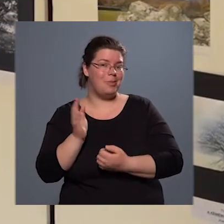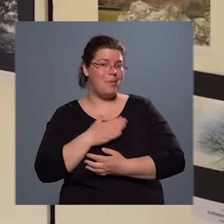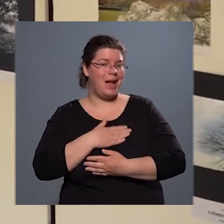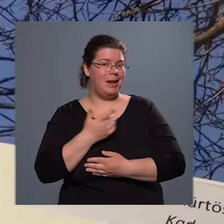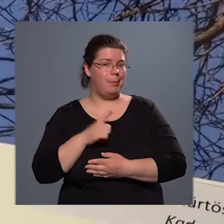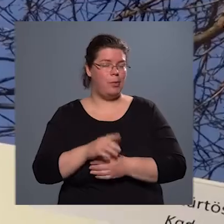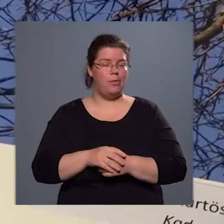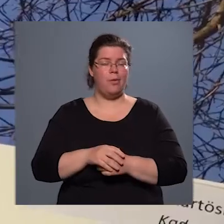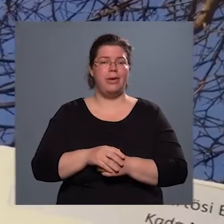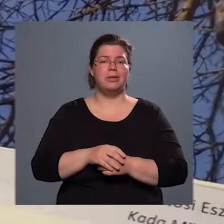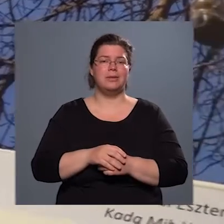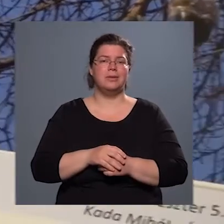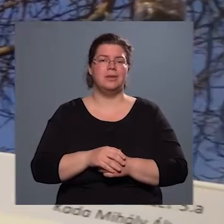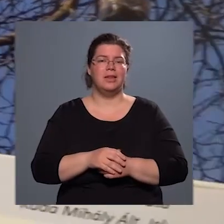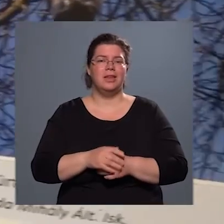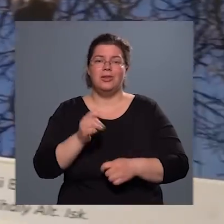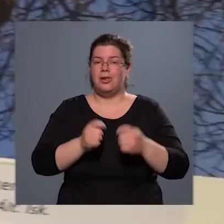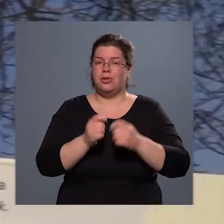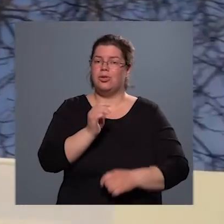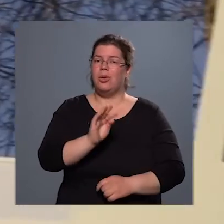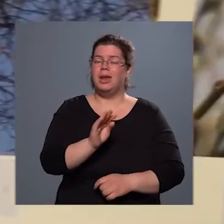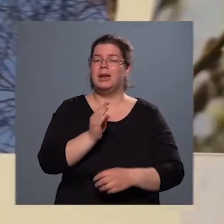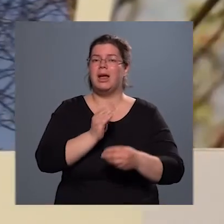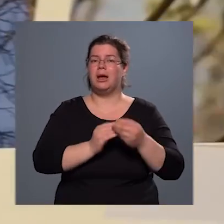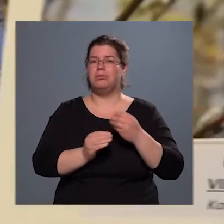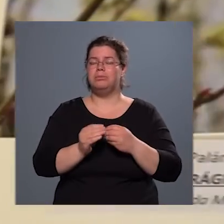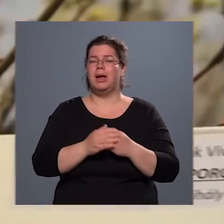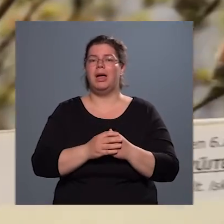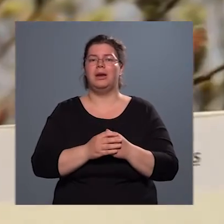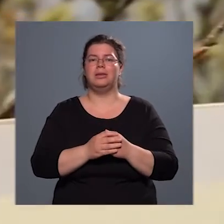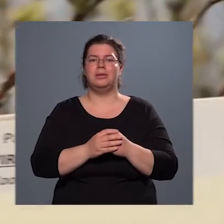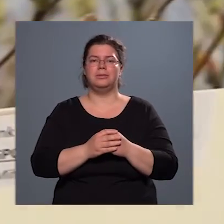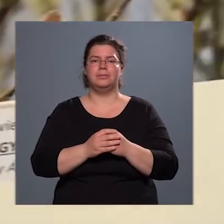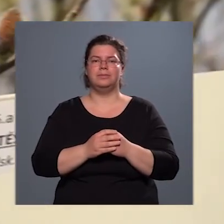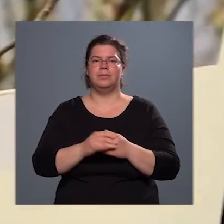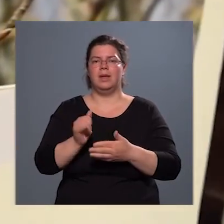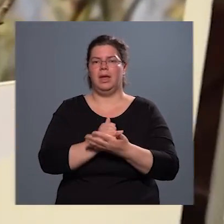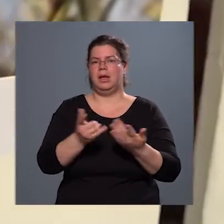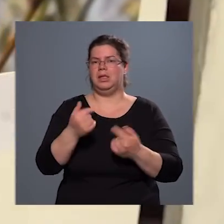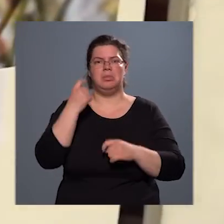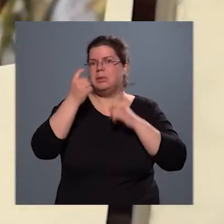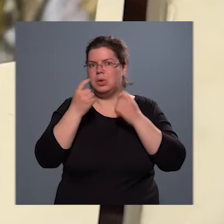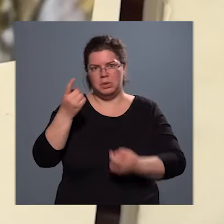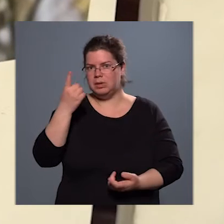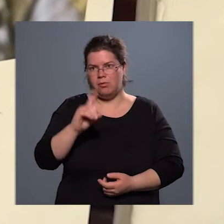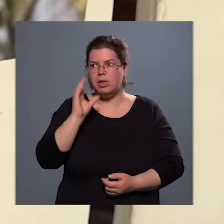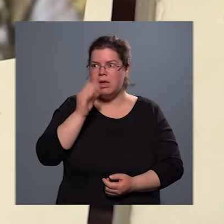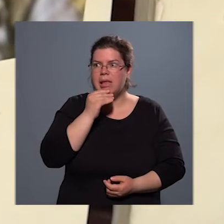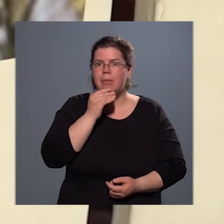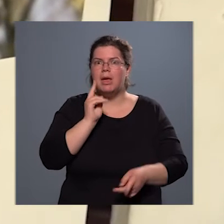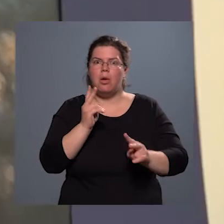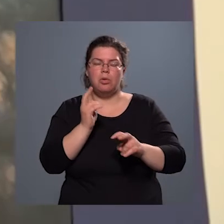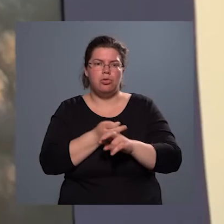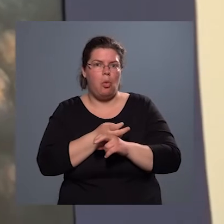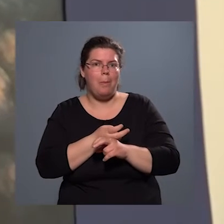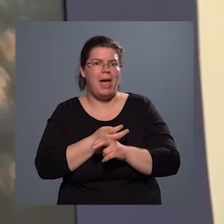zsűri számára, mert igazából nem gondolta volna az ember, hogy kőbányán